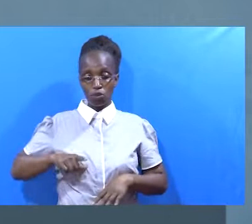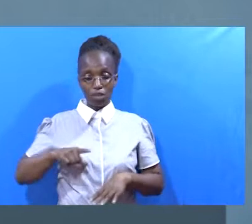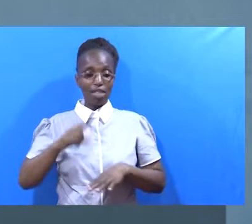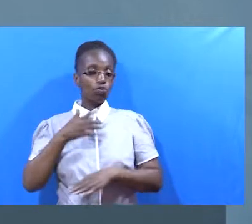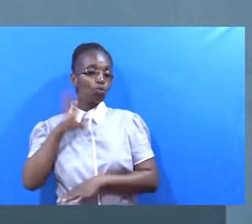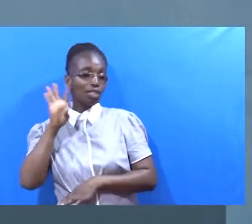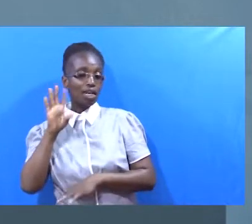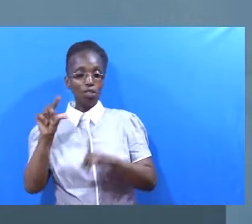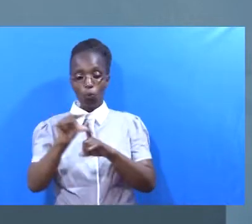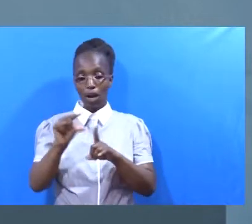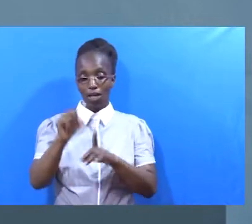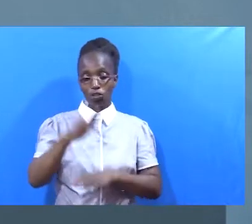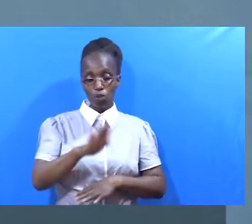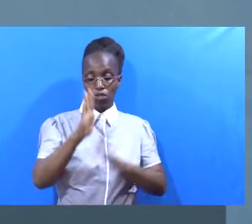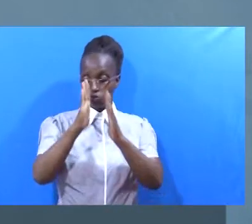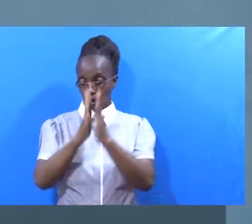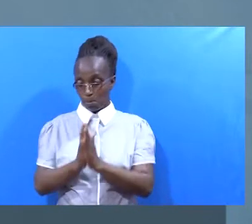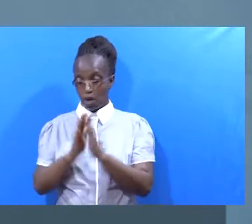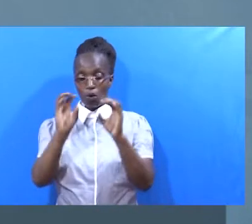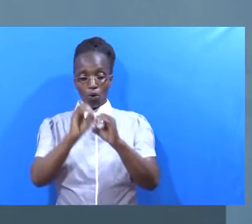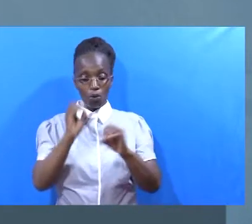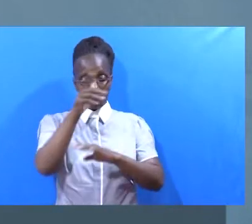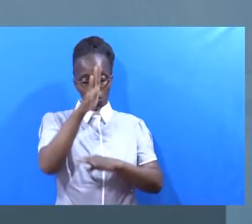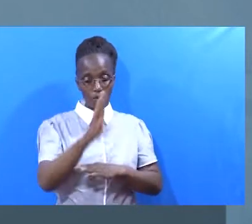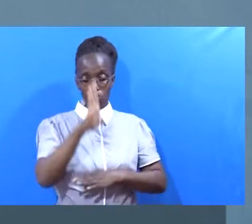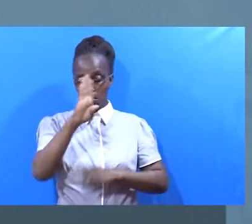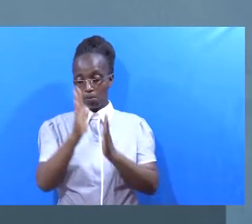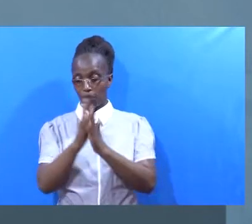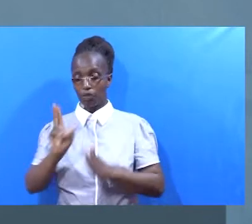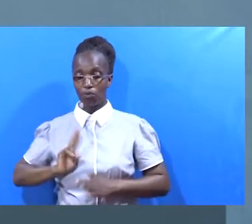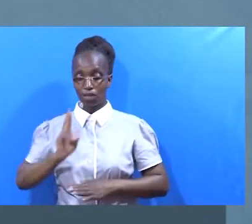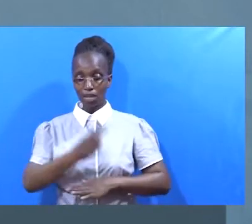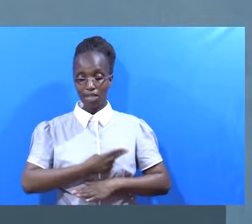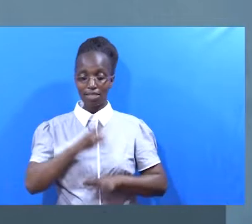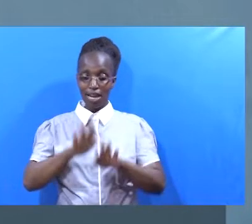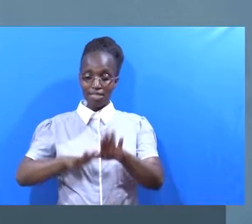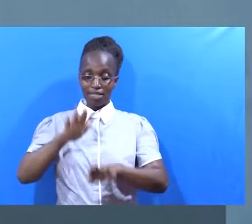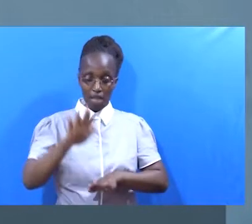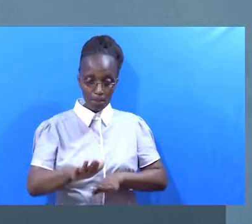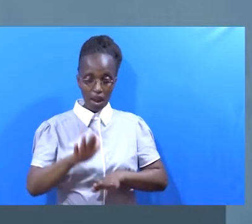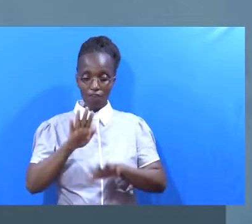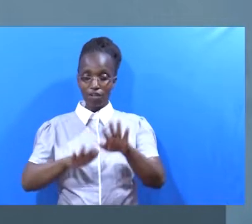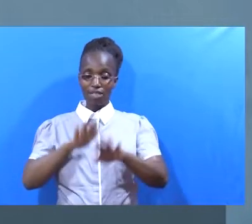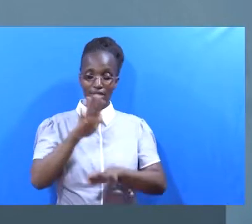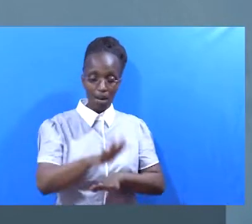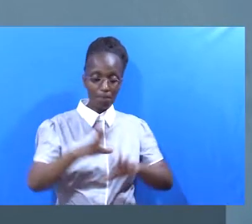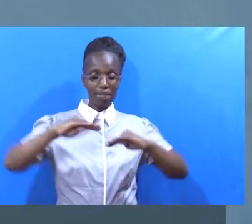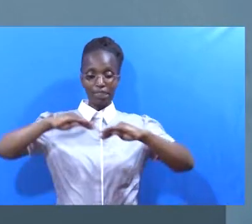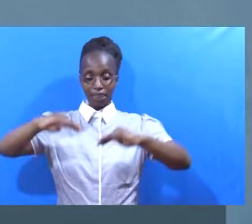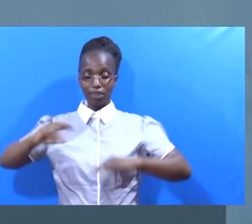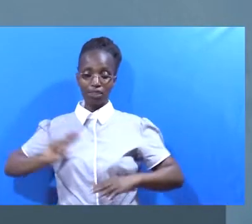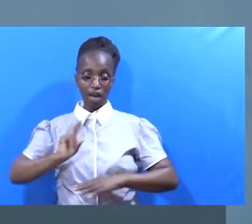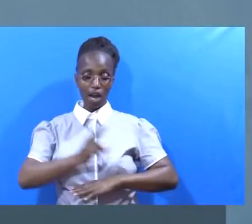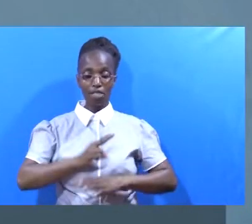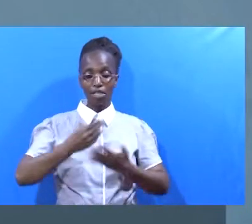tunasikia neno lako takatifu Tuwakuomba ili baba mwenyezi mungu Andamane nasi ya tuwa kwa atua Tufunse,